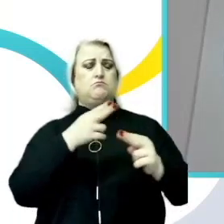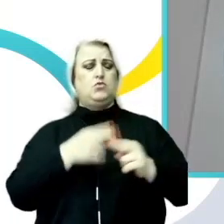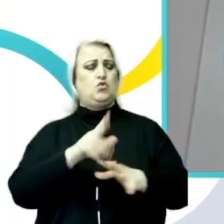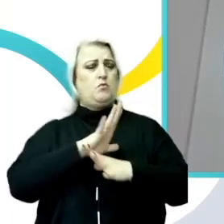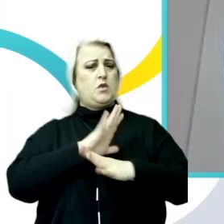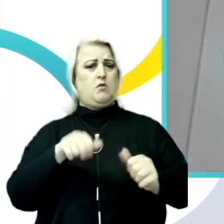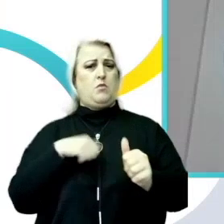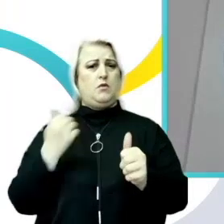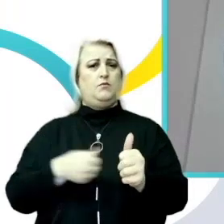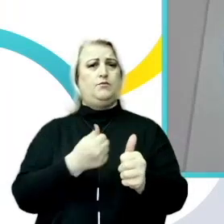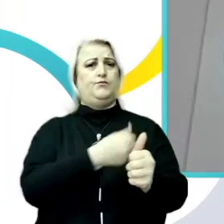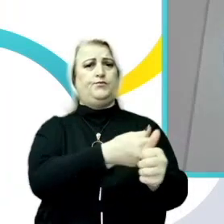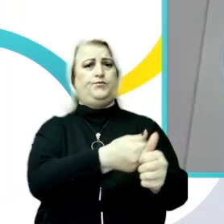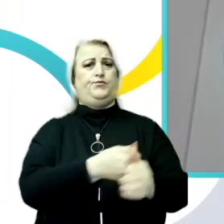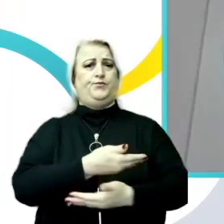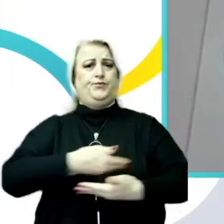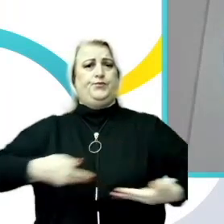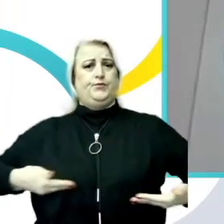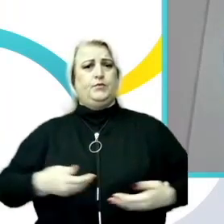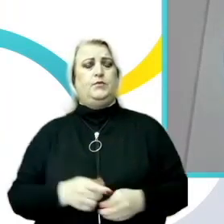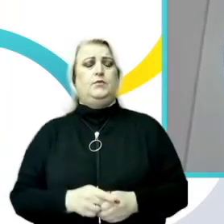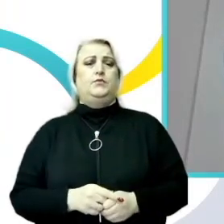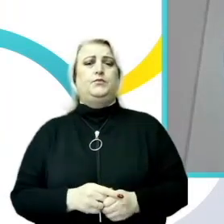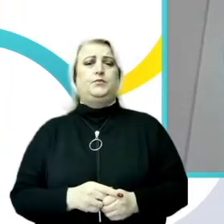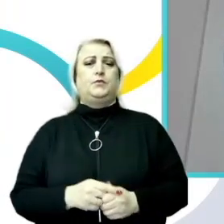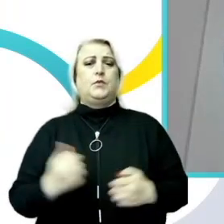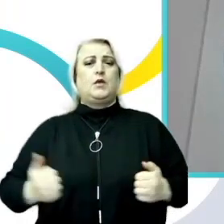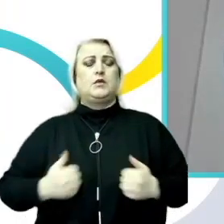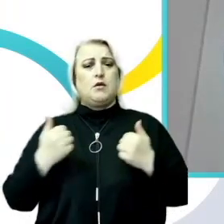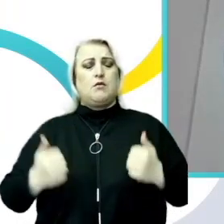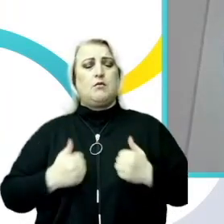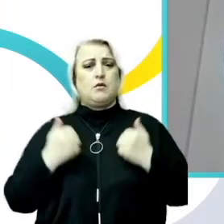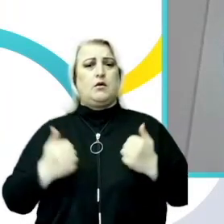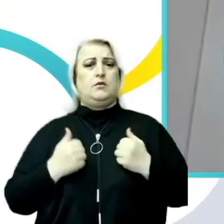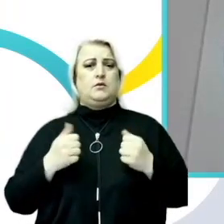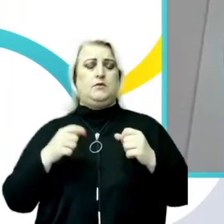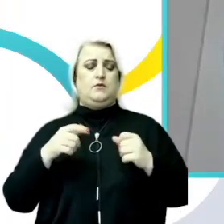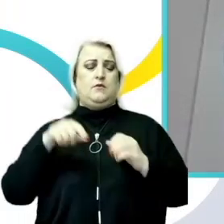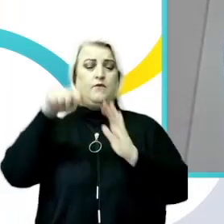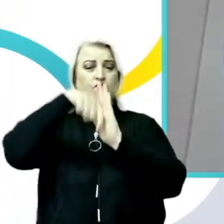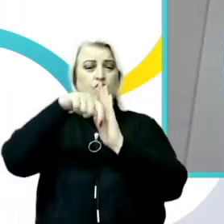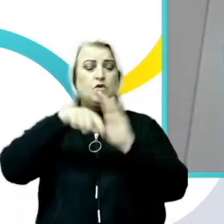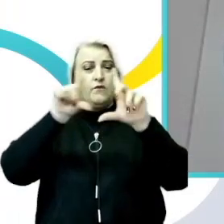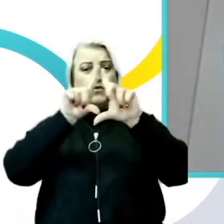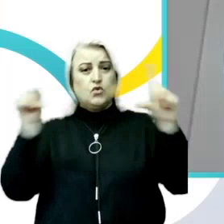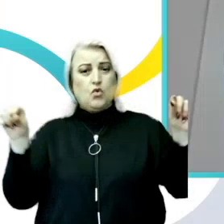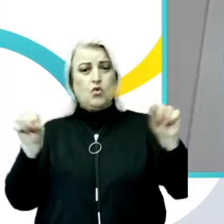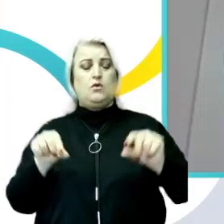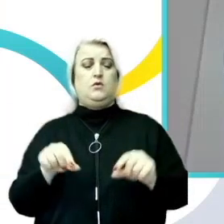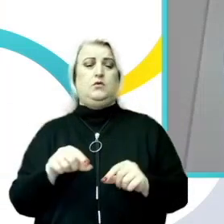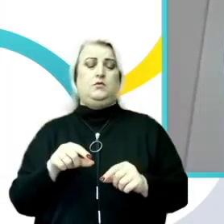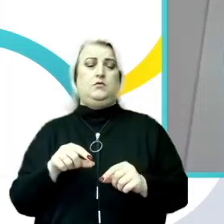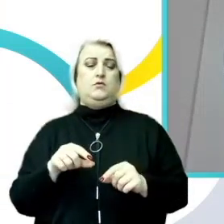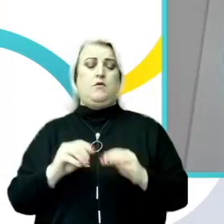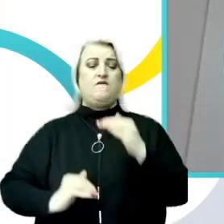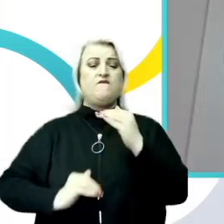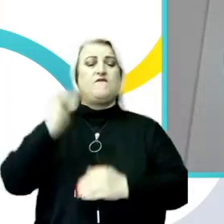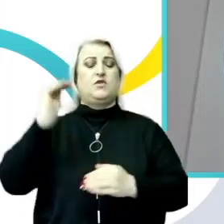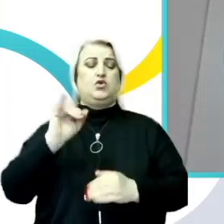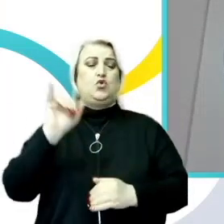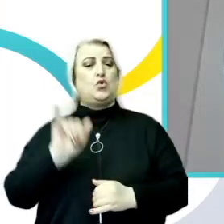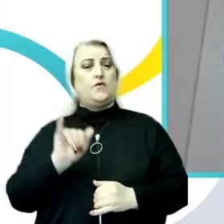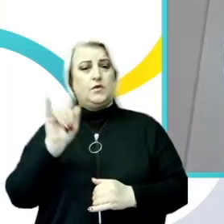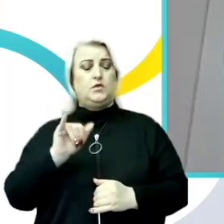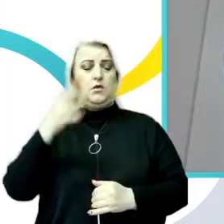eforturilor de combatere a hărțuirii sexuale, în instituțiile de învățământ superior din Republica Moldova. Și în